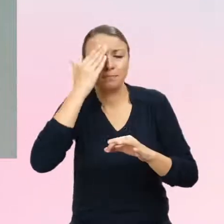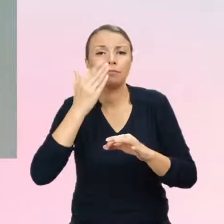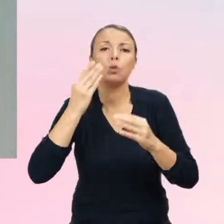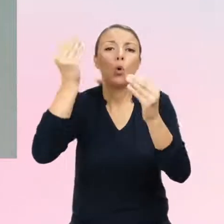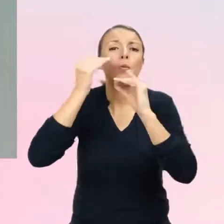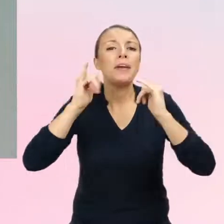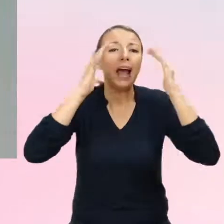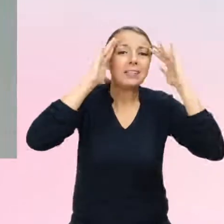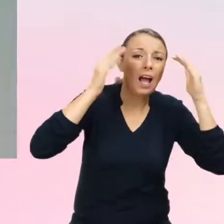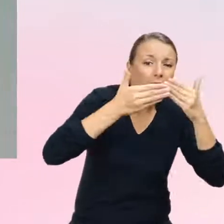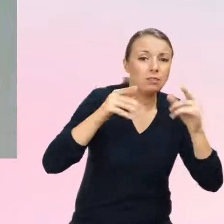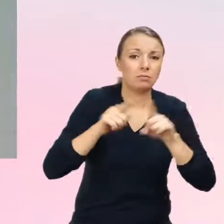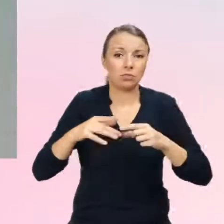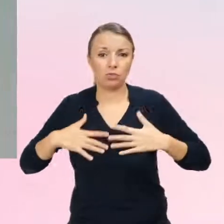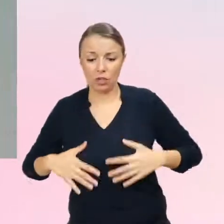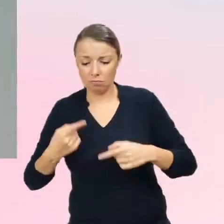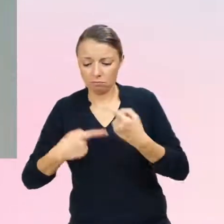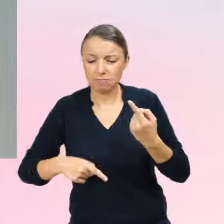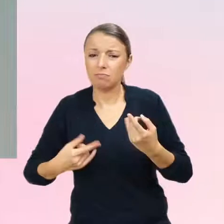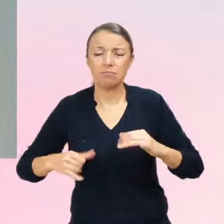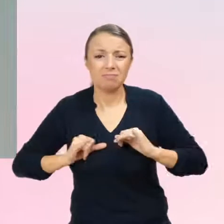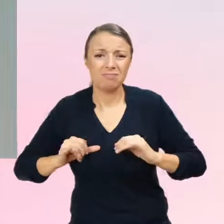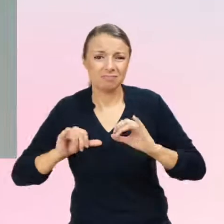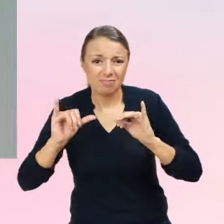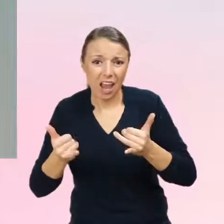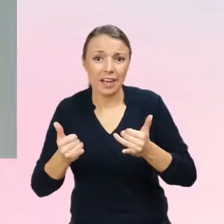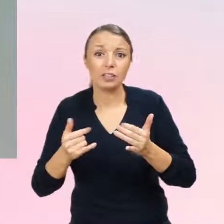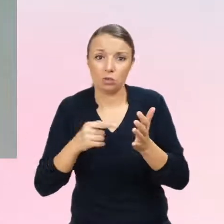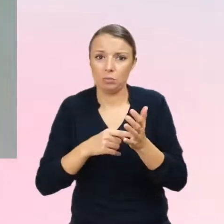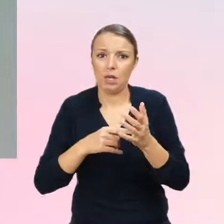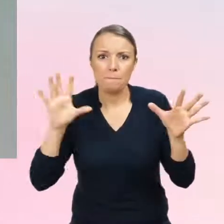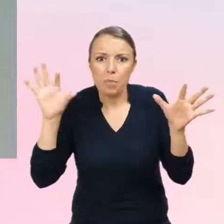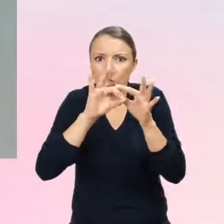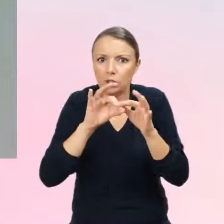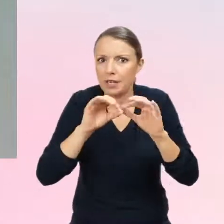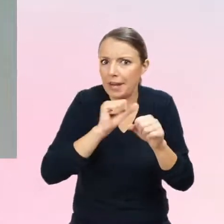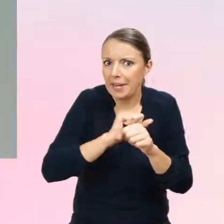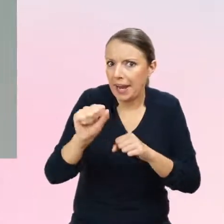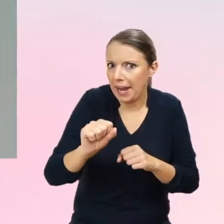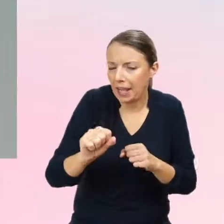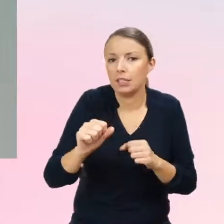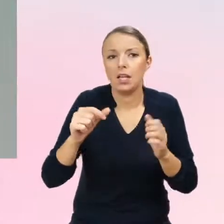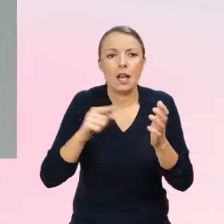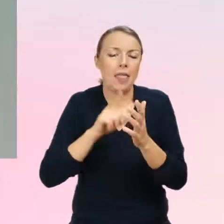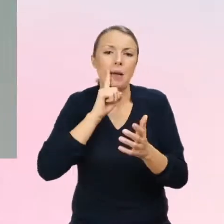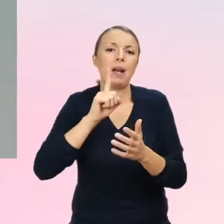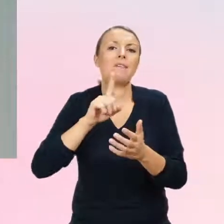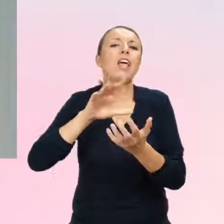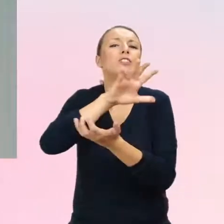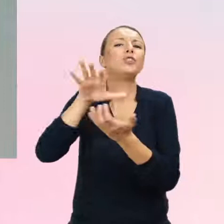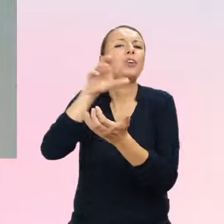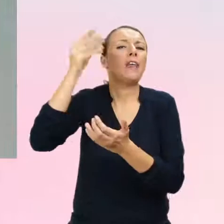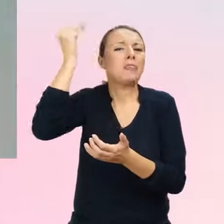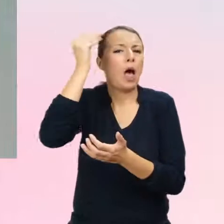Świat naukowy nie ma jeszcze odpowiedzi, tak, na ten temat i coraz więcej badań wskazuje, że to bardzo jest jakby skorelowane,